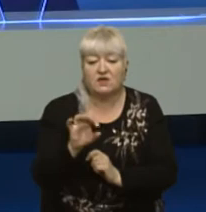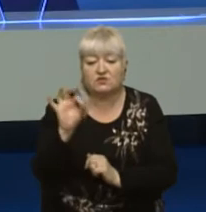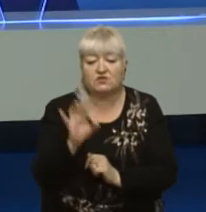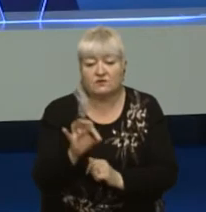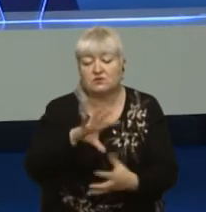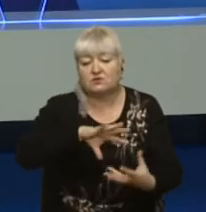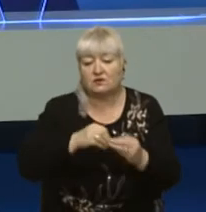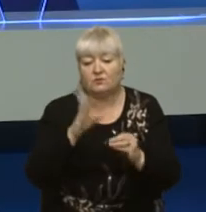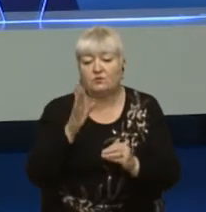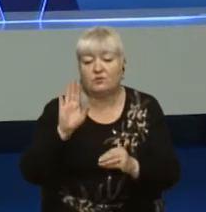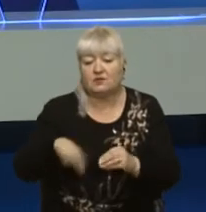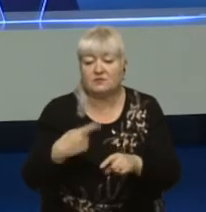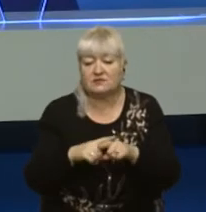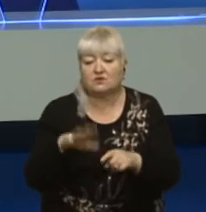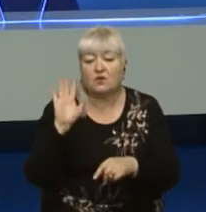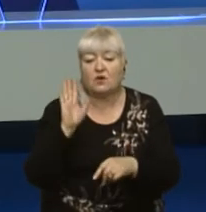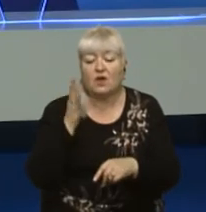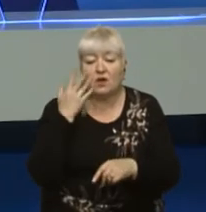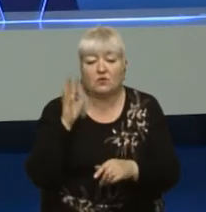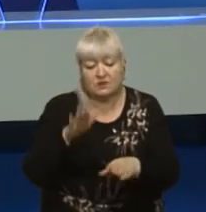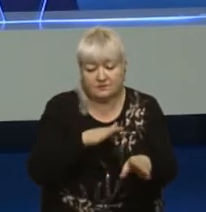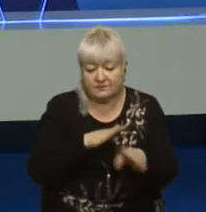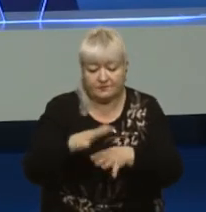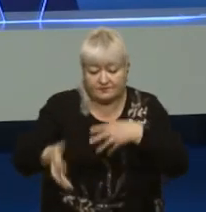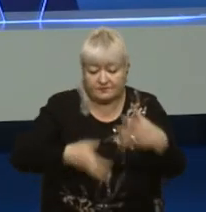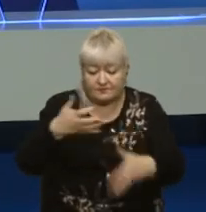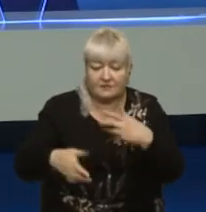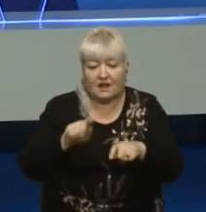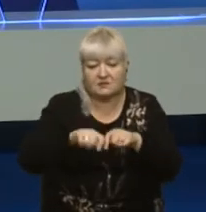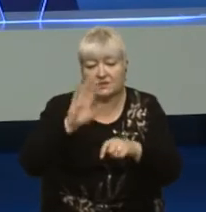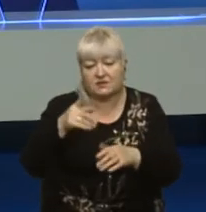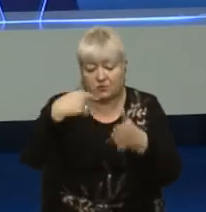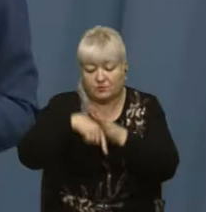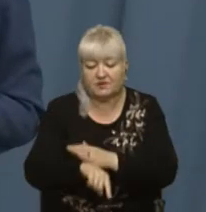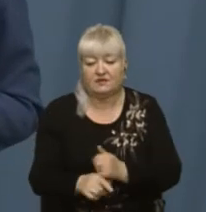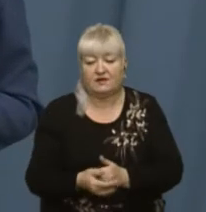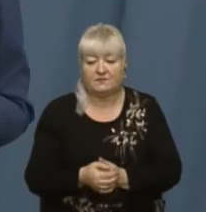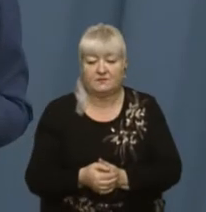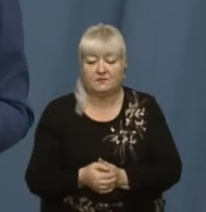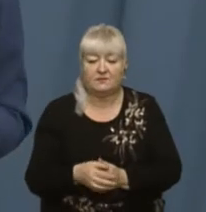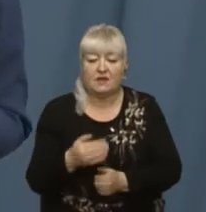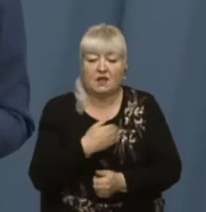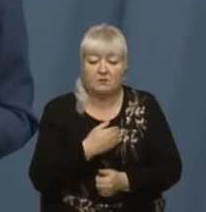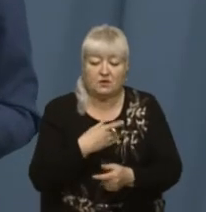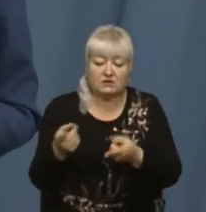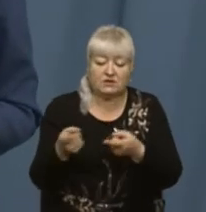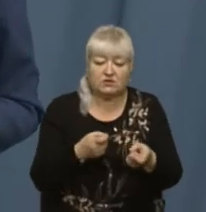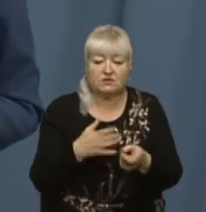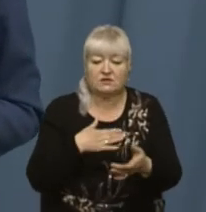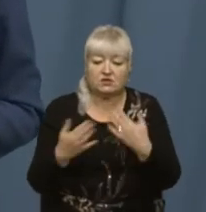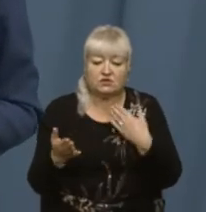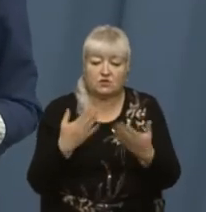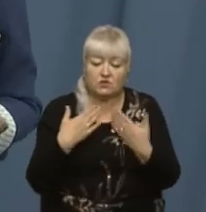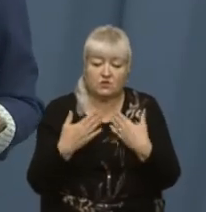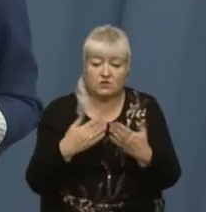після того, коли здійснюється демонтаж, і експерти будуть в підвалі. Ми, власне, хотіли сьогодні долучити до нашої розмови мера міста Тараса